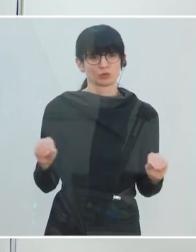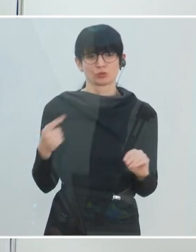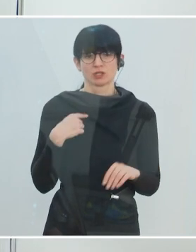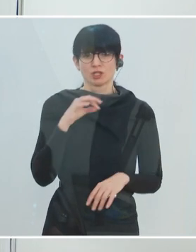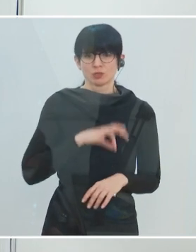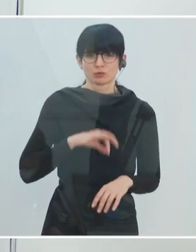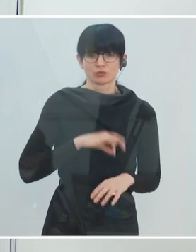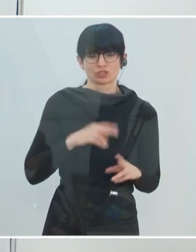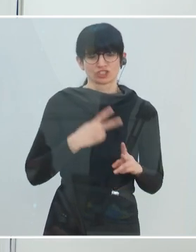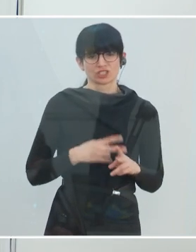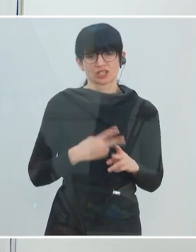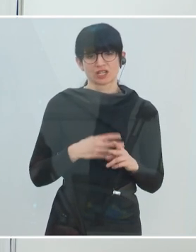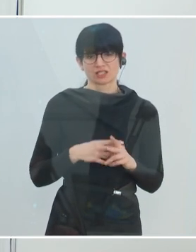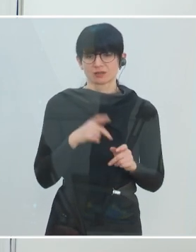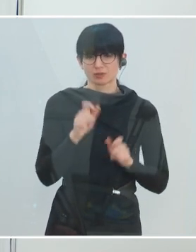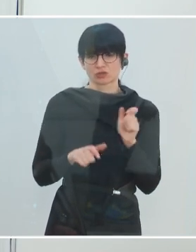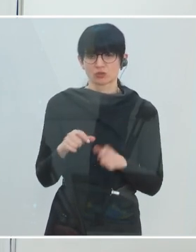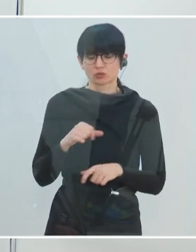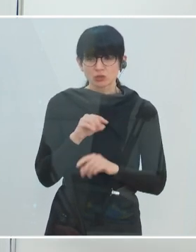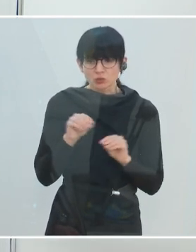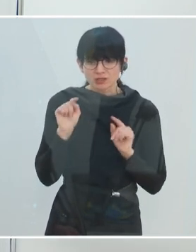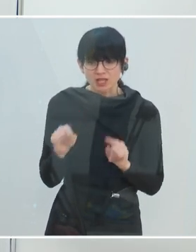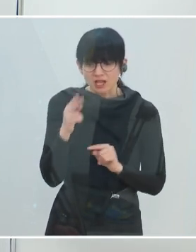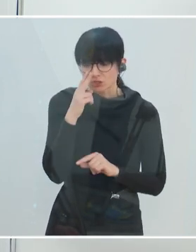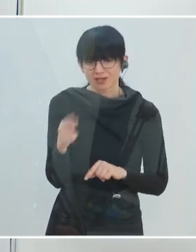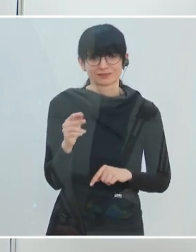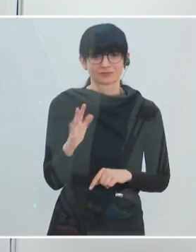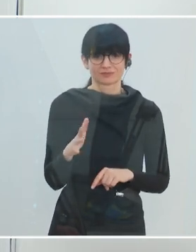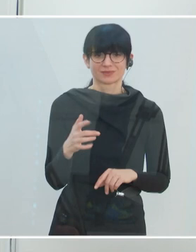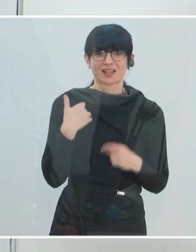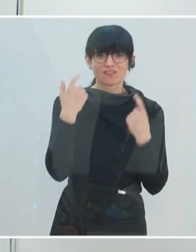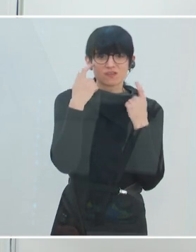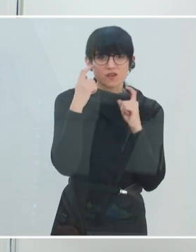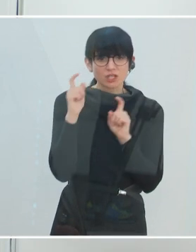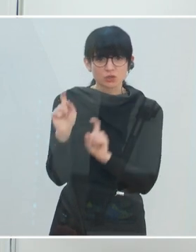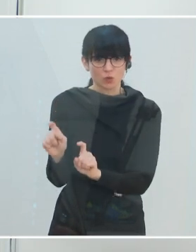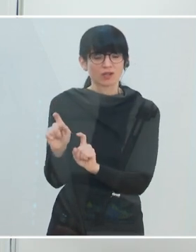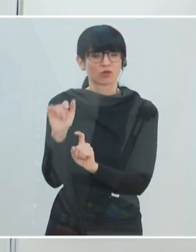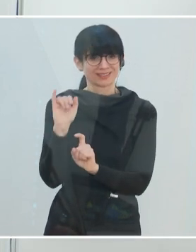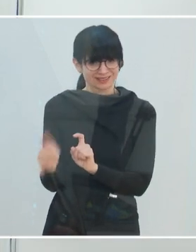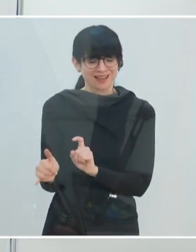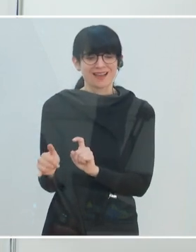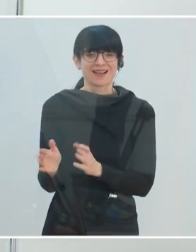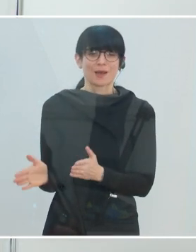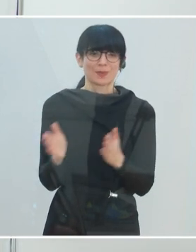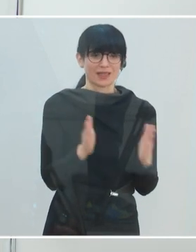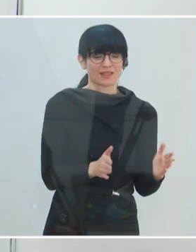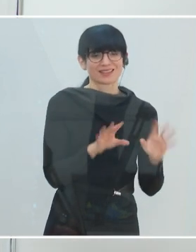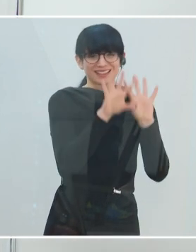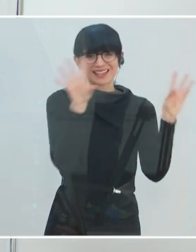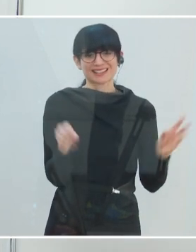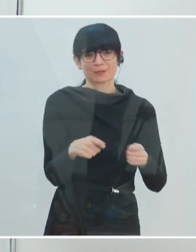psychisch kranken Personen allein schaut. Es ist ganz wichtig, dass man die Versorgung dieser Gruppe gewährleistet, aber man muss immer auf die